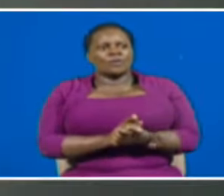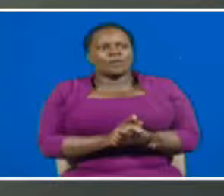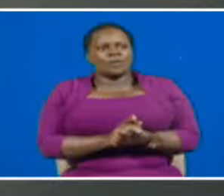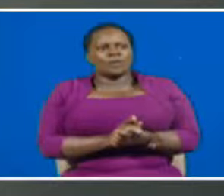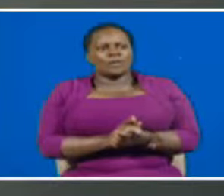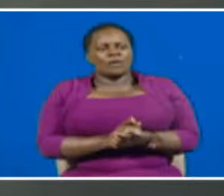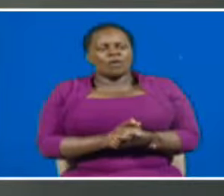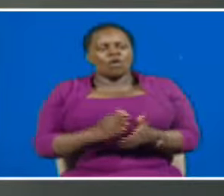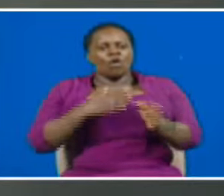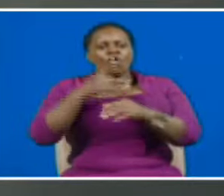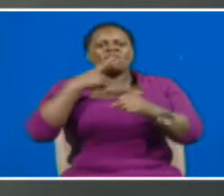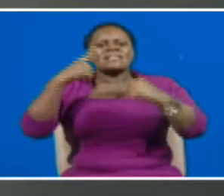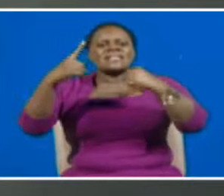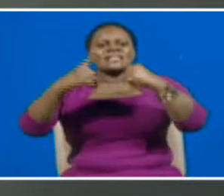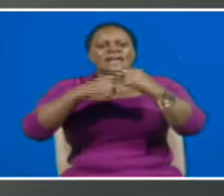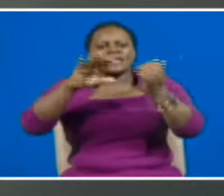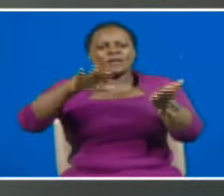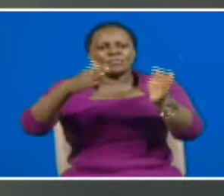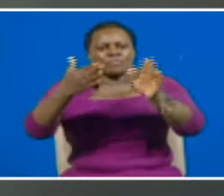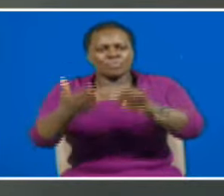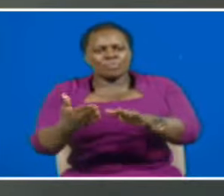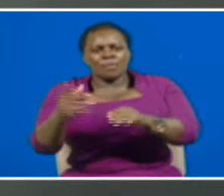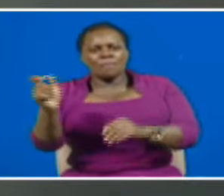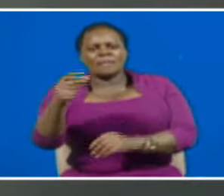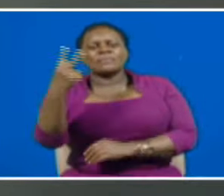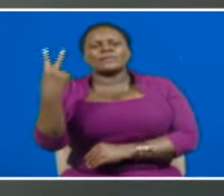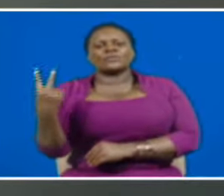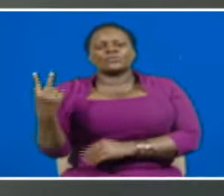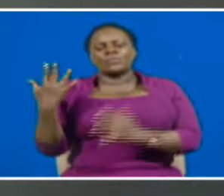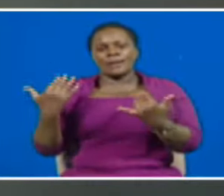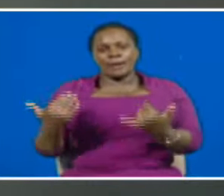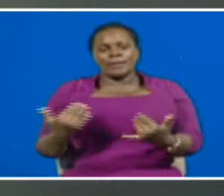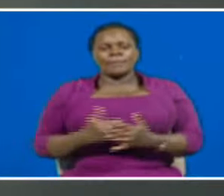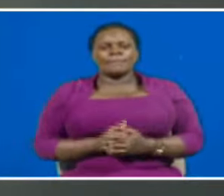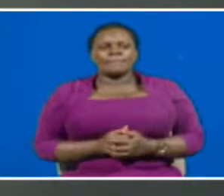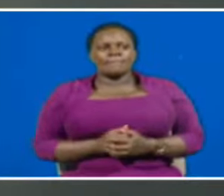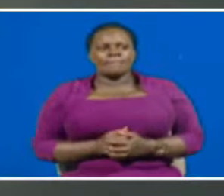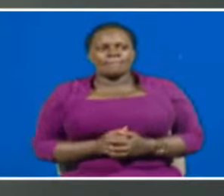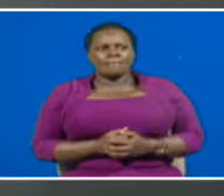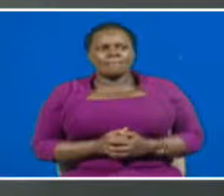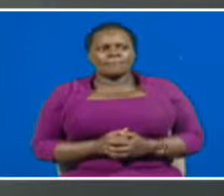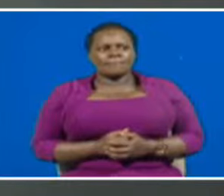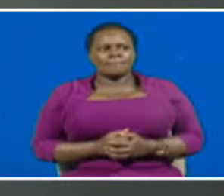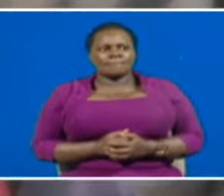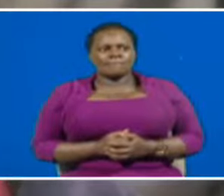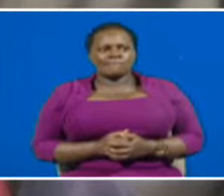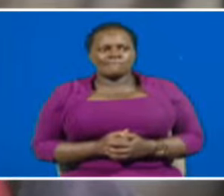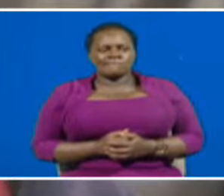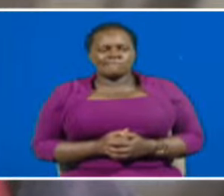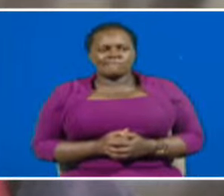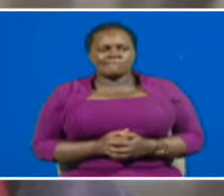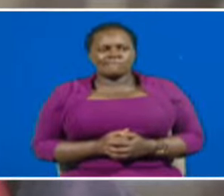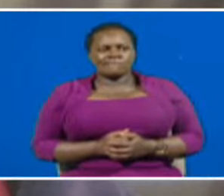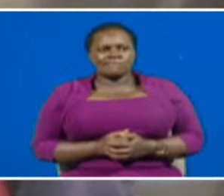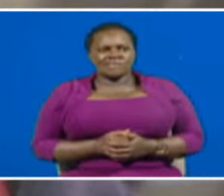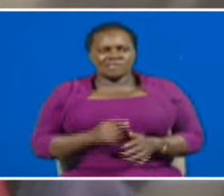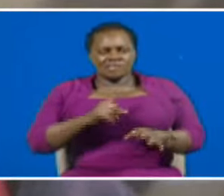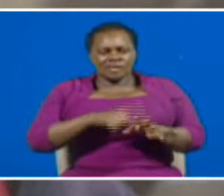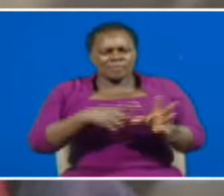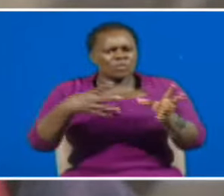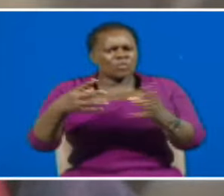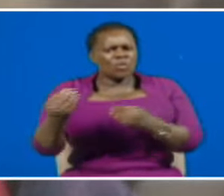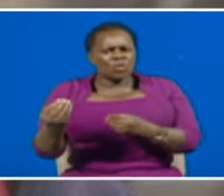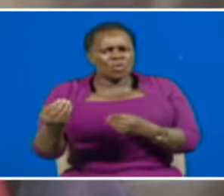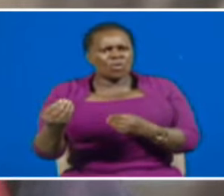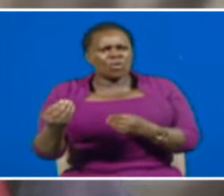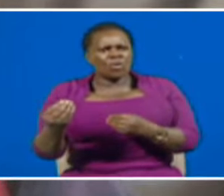than 600 people within a span of two month, without even counting today. Wakisha pita spindi ya heite,